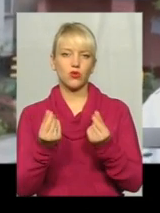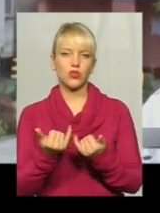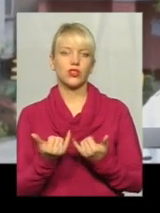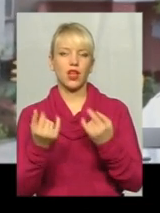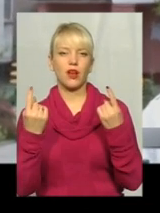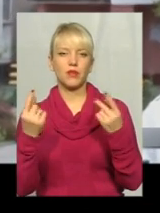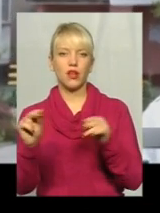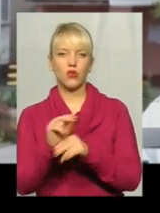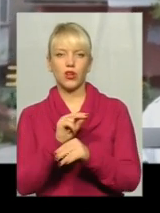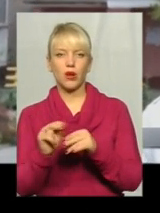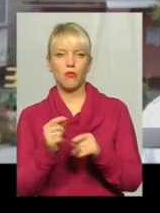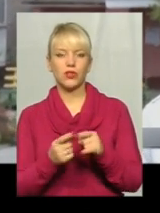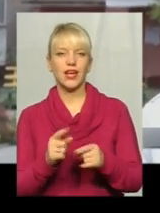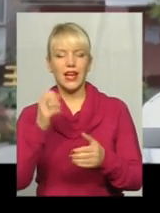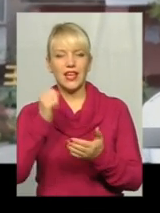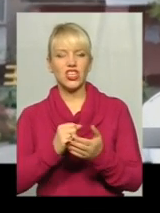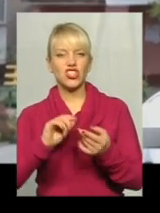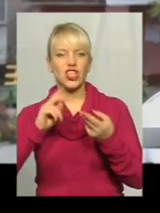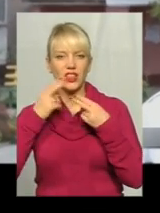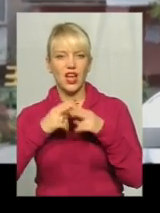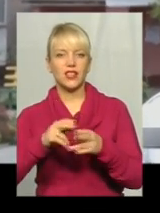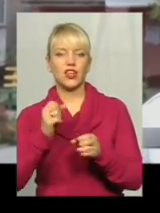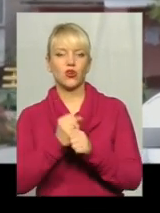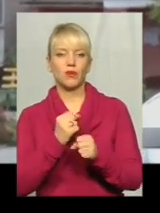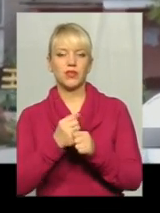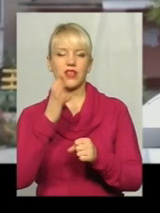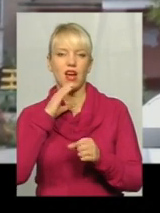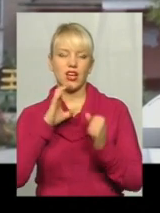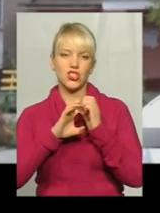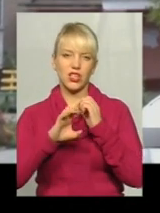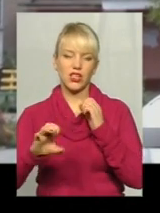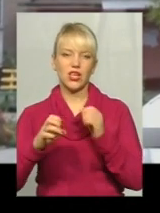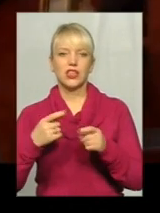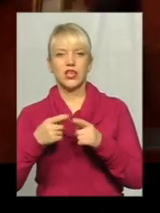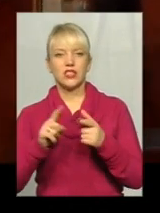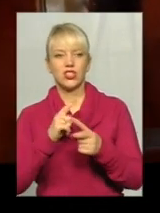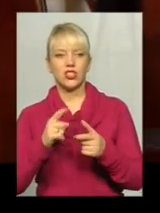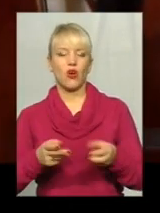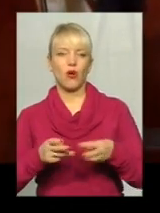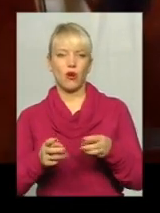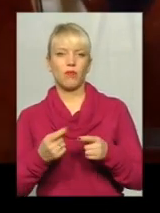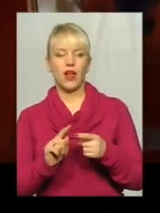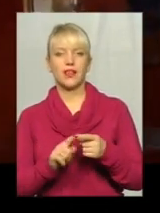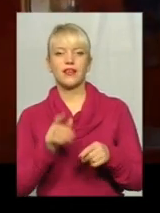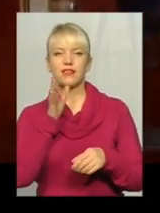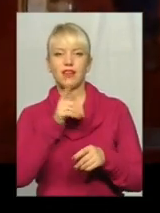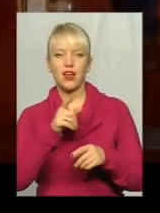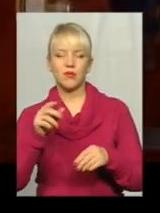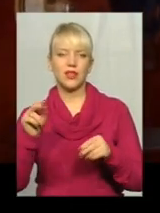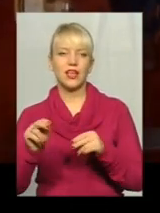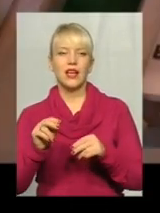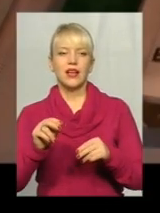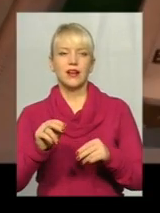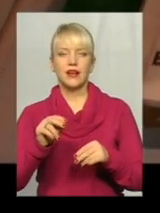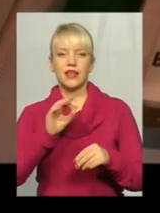ремонт інженерних мереж. холодне водопостачання, гаряча каналізація чи опалення. Граничний термін експлуатації ліфтів